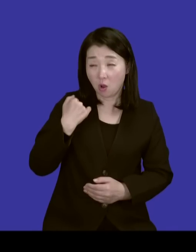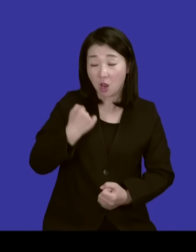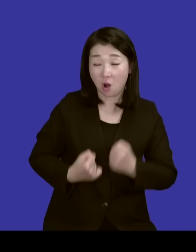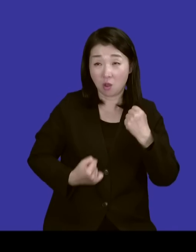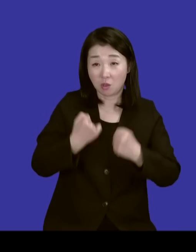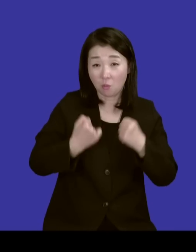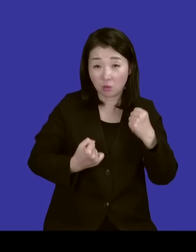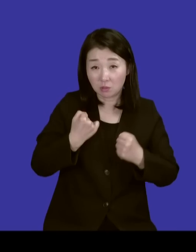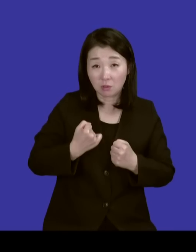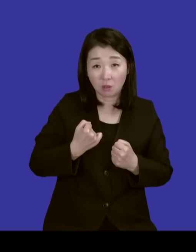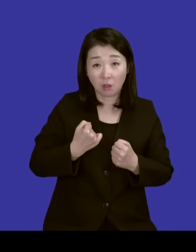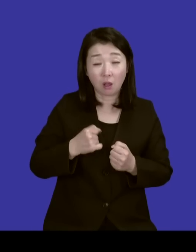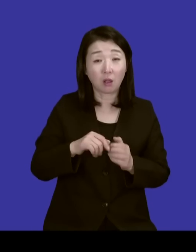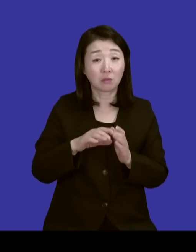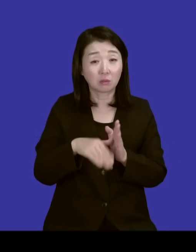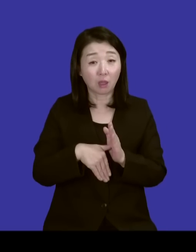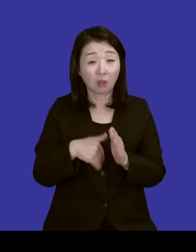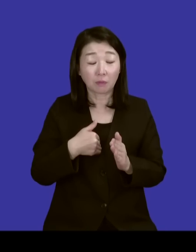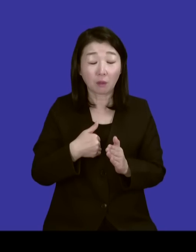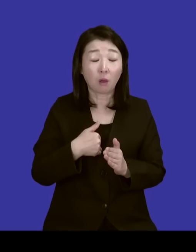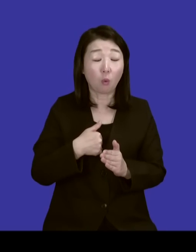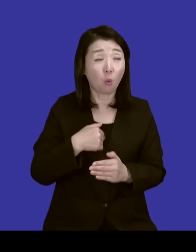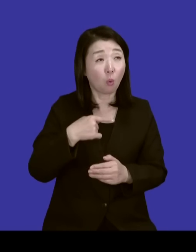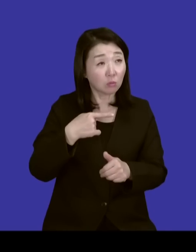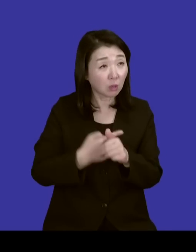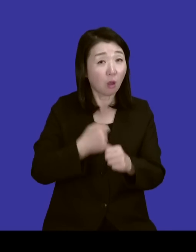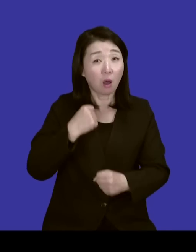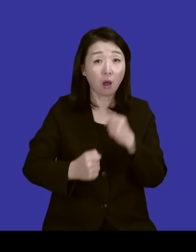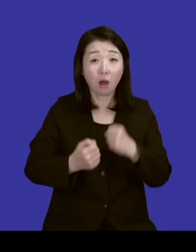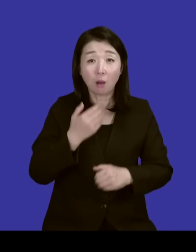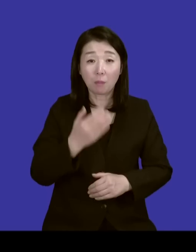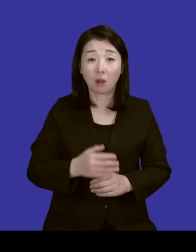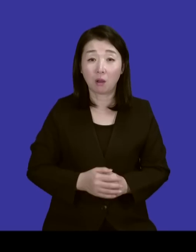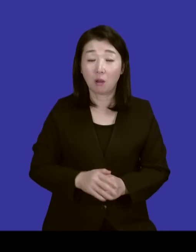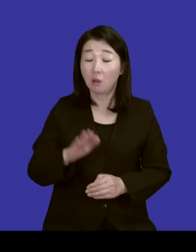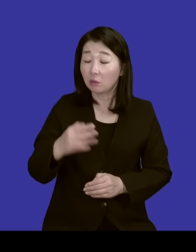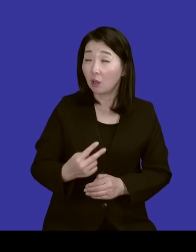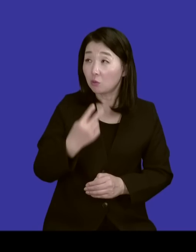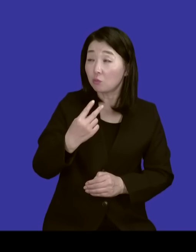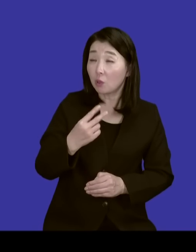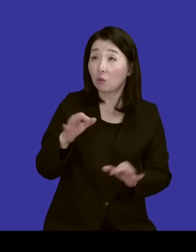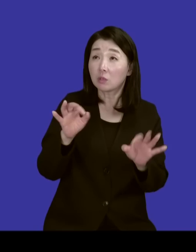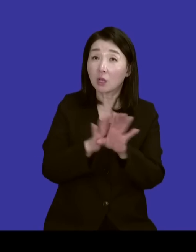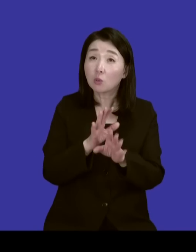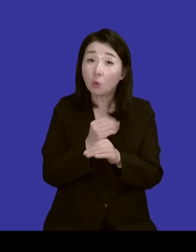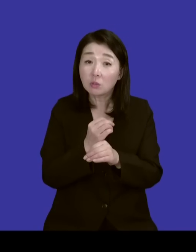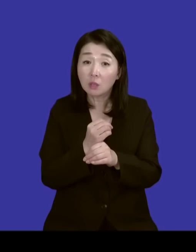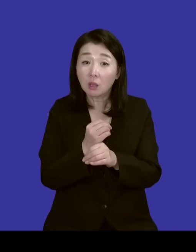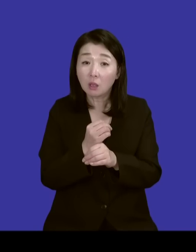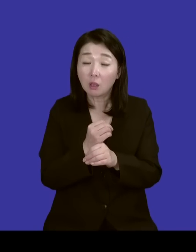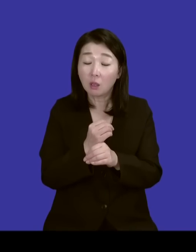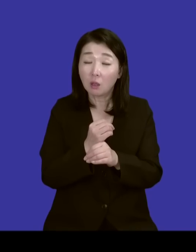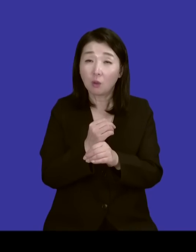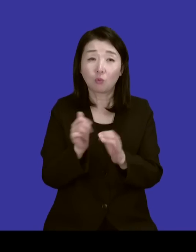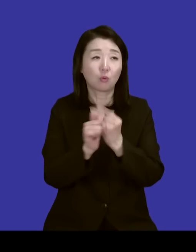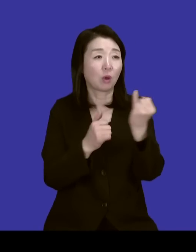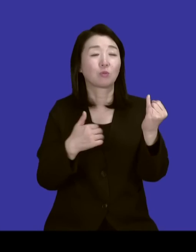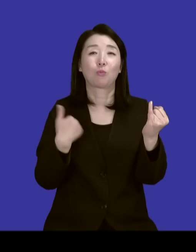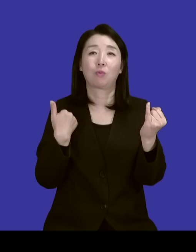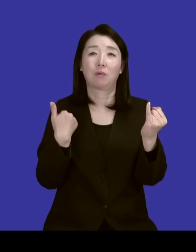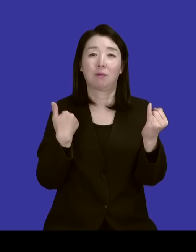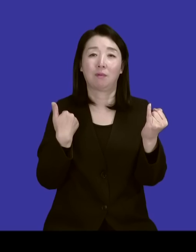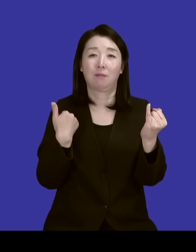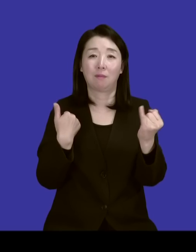캐나다에서 뛰는데 제가 막 뛰는 거예요. 여보 나 숨 찬 거 언제 사라졌어? 집사람도 모르는 거예요. 언제인지